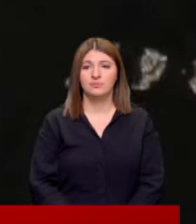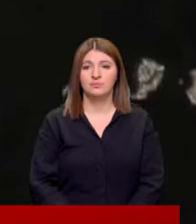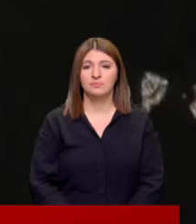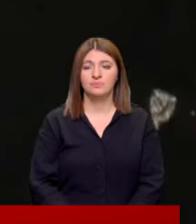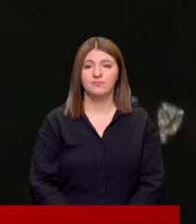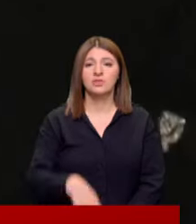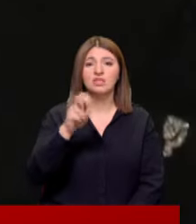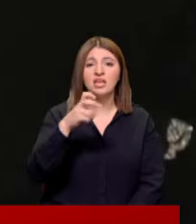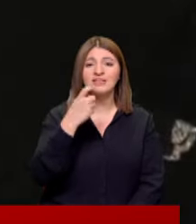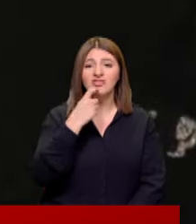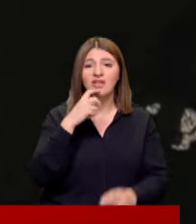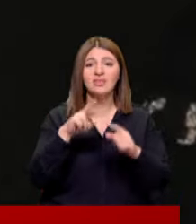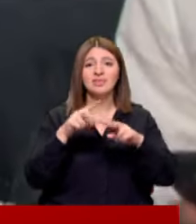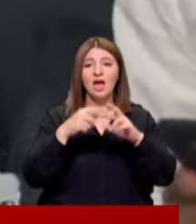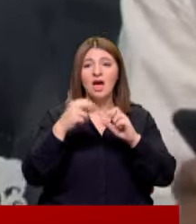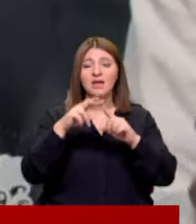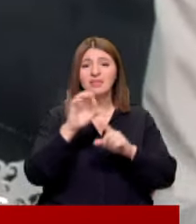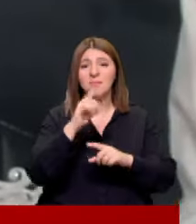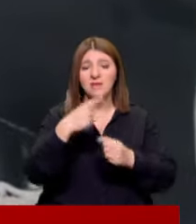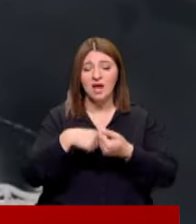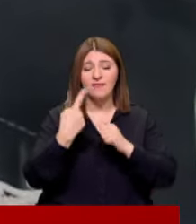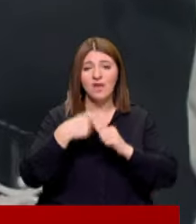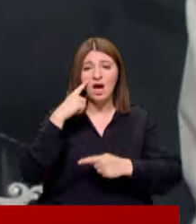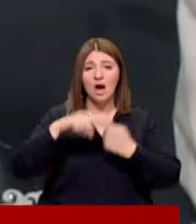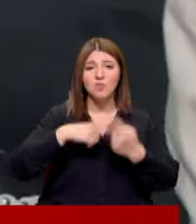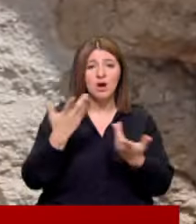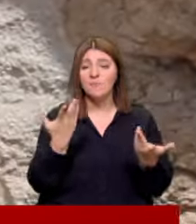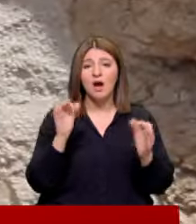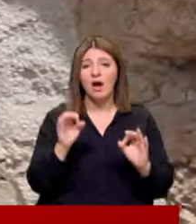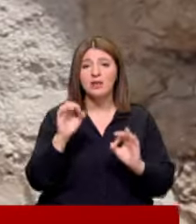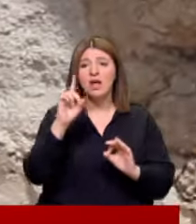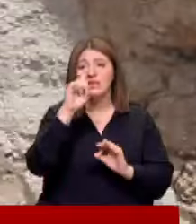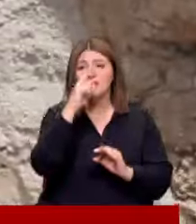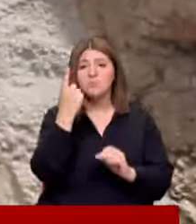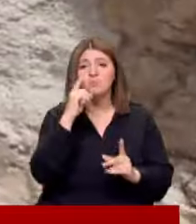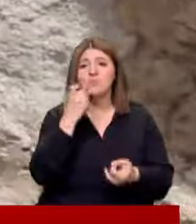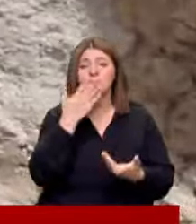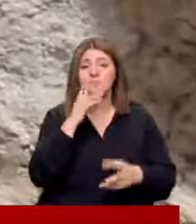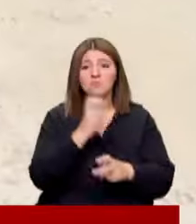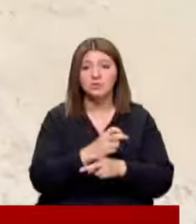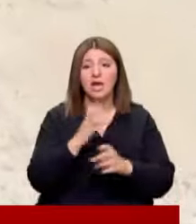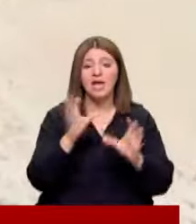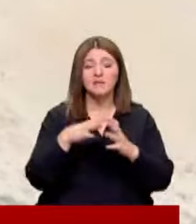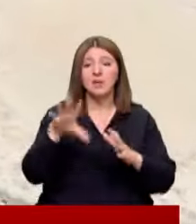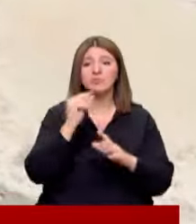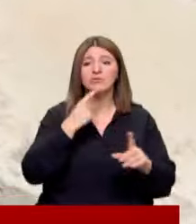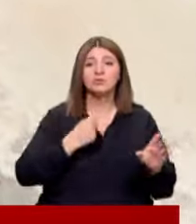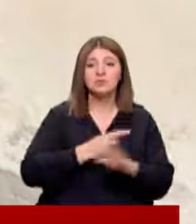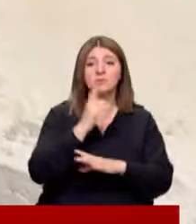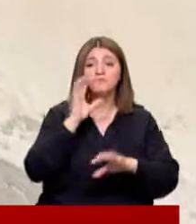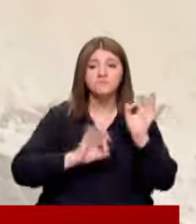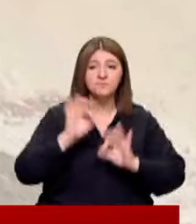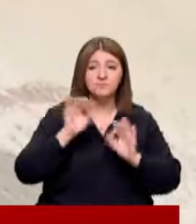oldu 8 yaşındaki Narin tam bir haftadır aranıyor ama hala tek bir ize rastlanmadı Ekipler tüm ihbarları